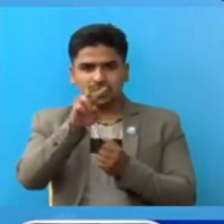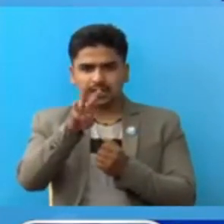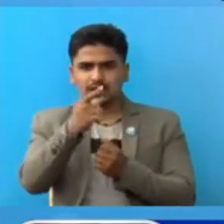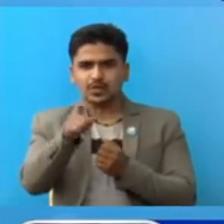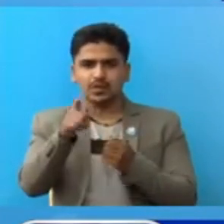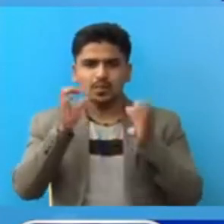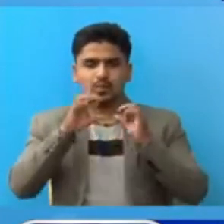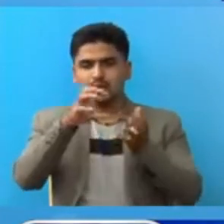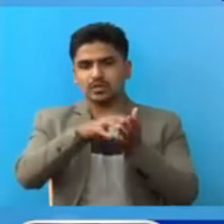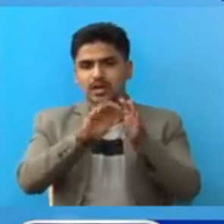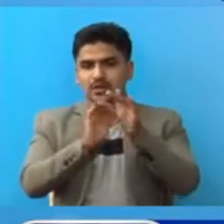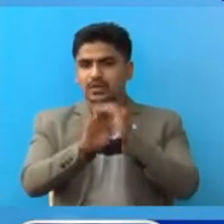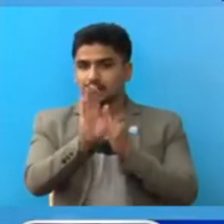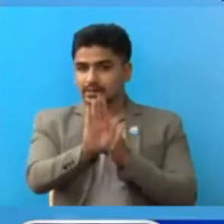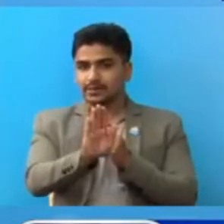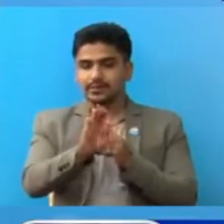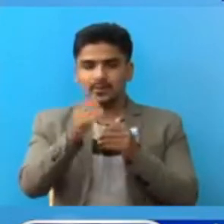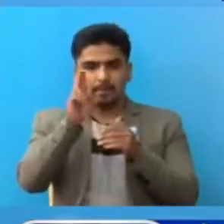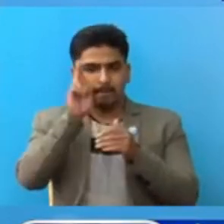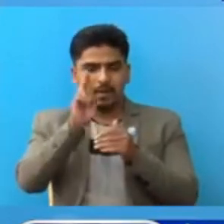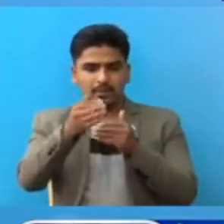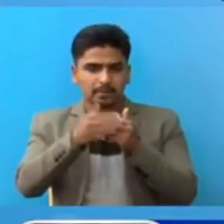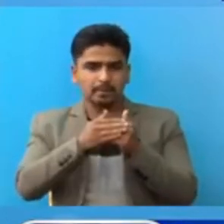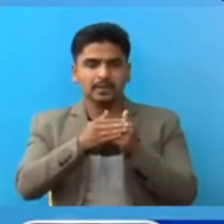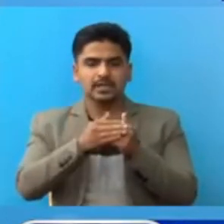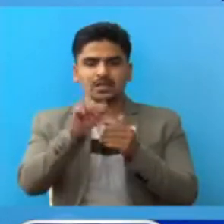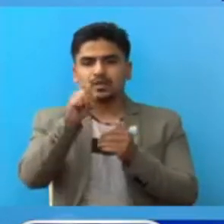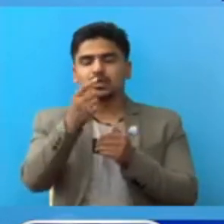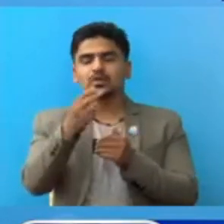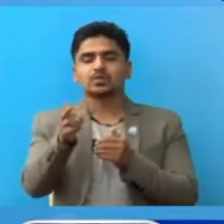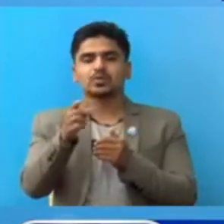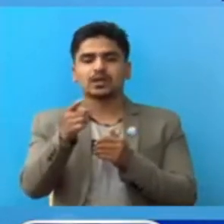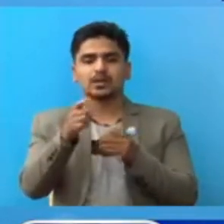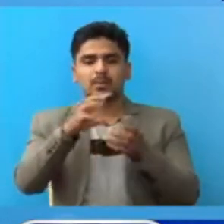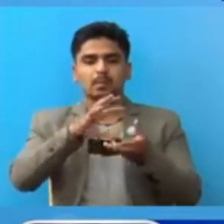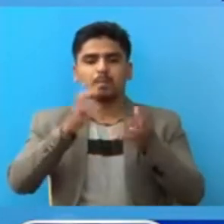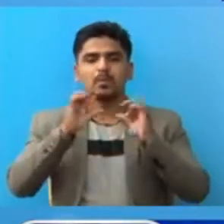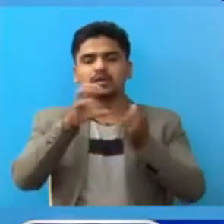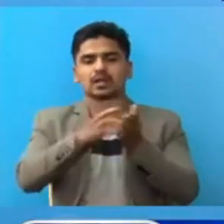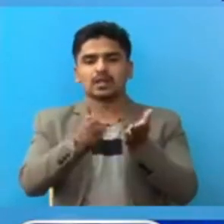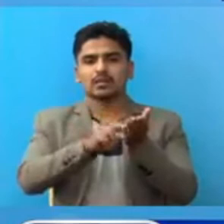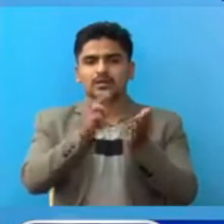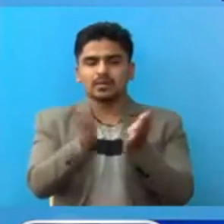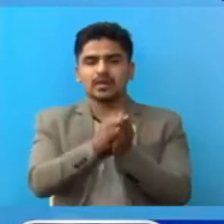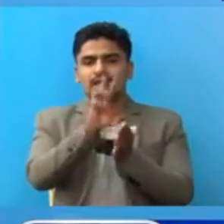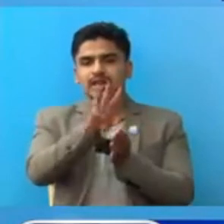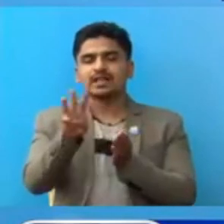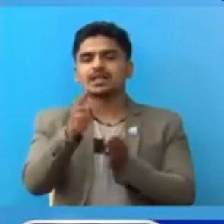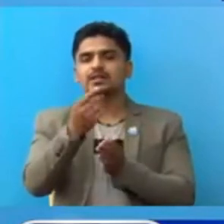परियोक्साला संचाली छन्द निकट पविशे मां 10 वटा परियोक्साला थाप करी कुल 33 वटा